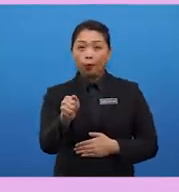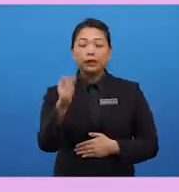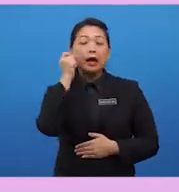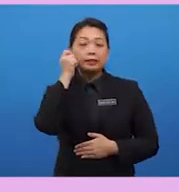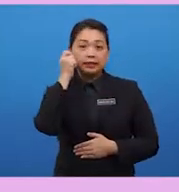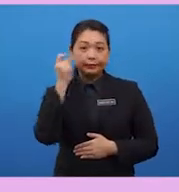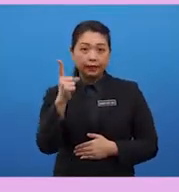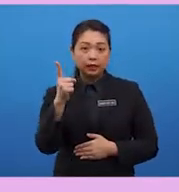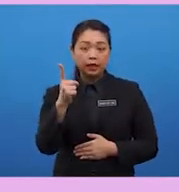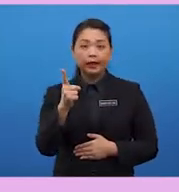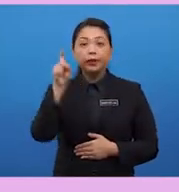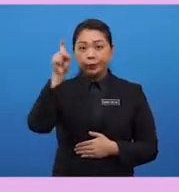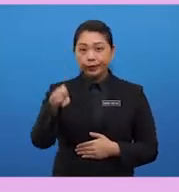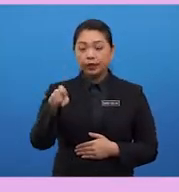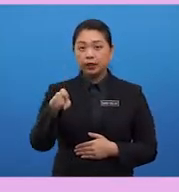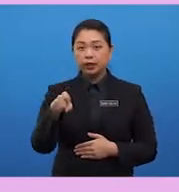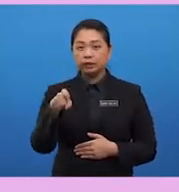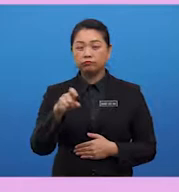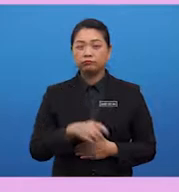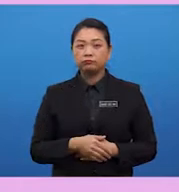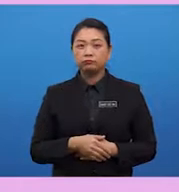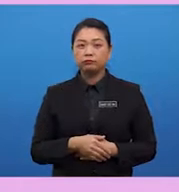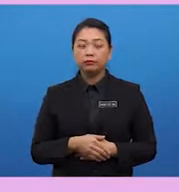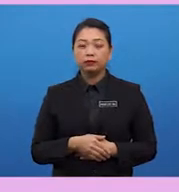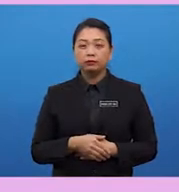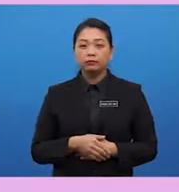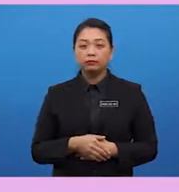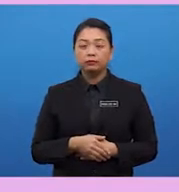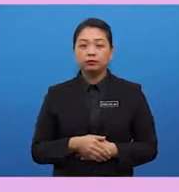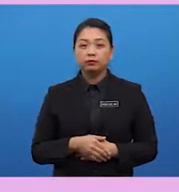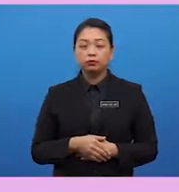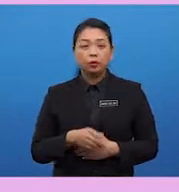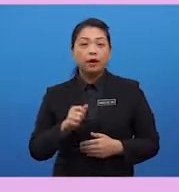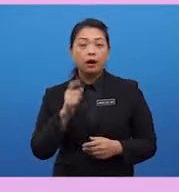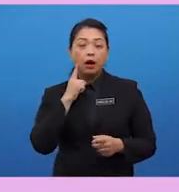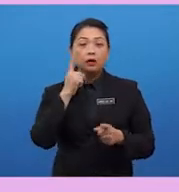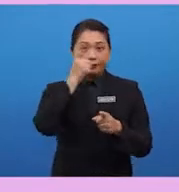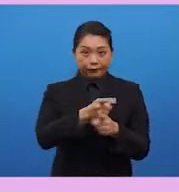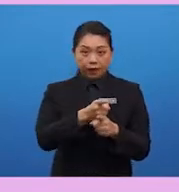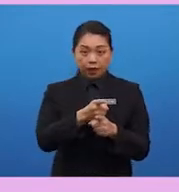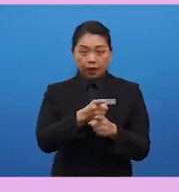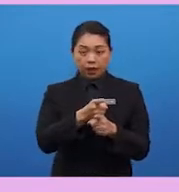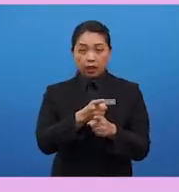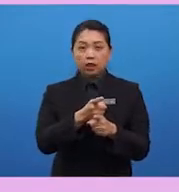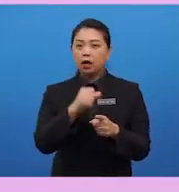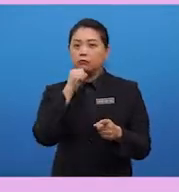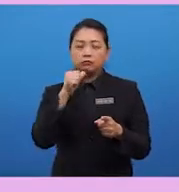You need to also state your stance as to whether you totally agree, disagree,